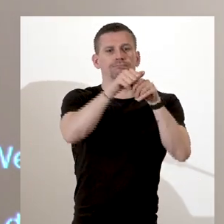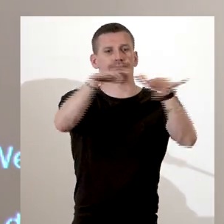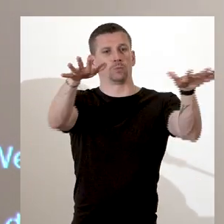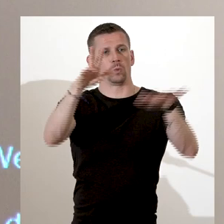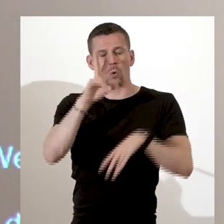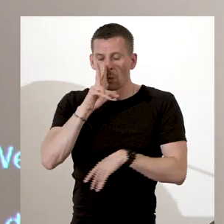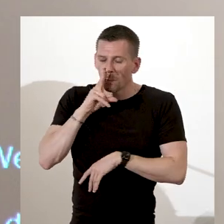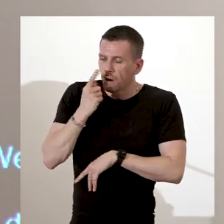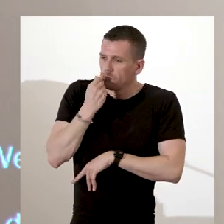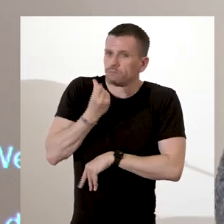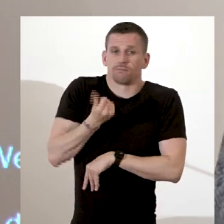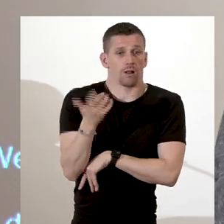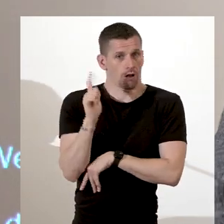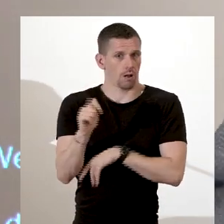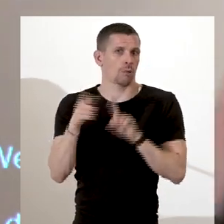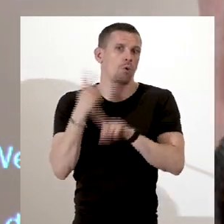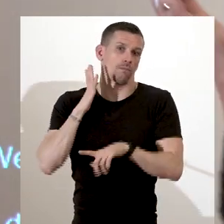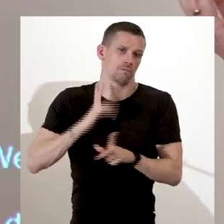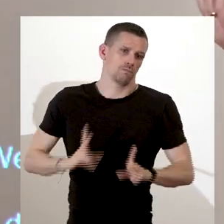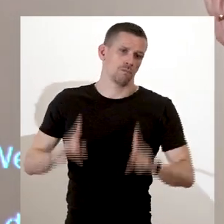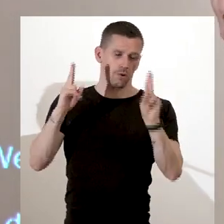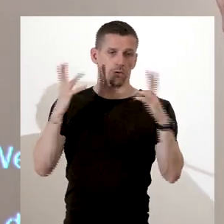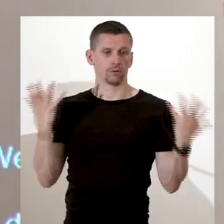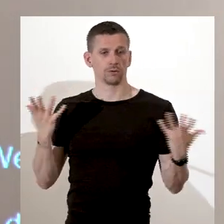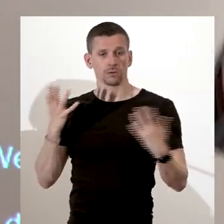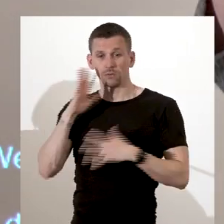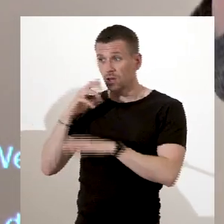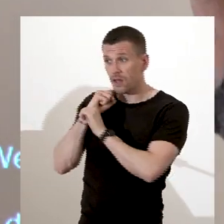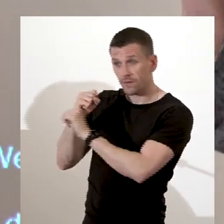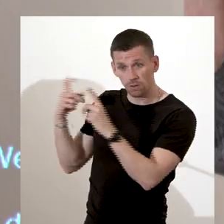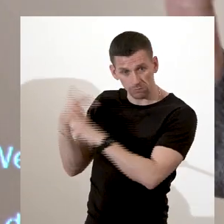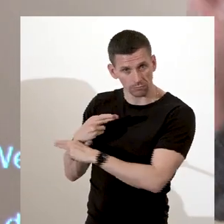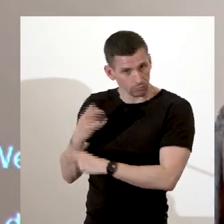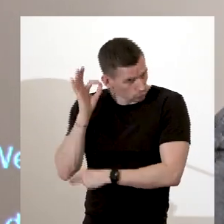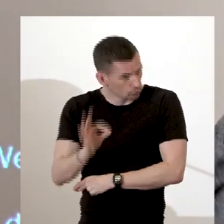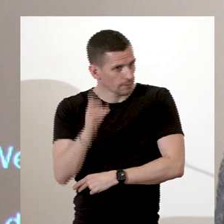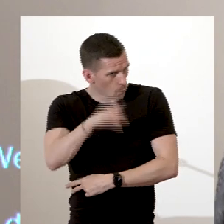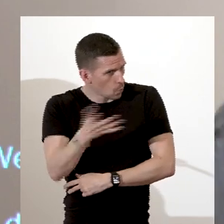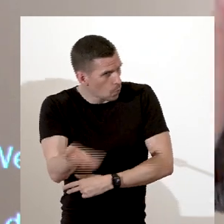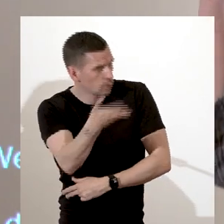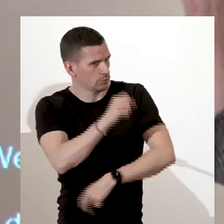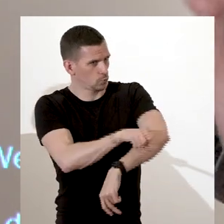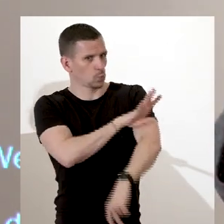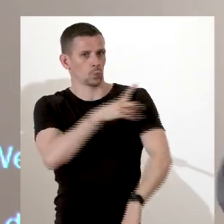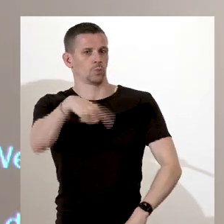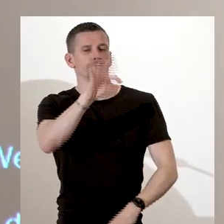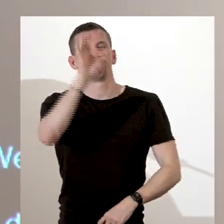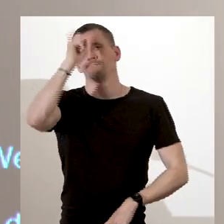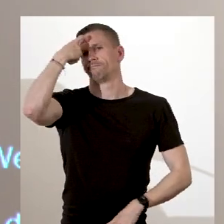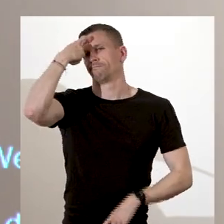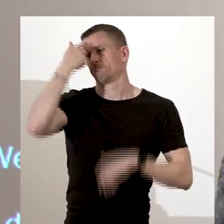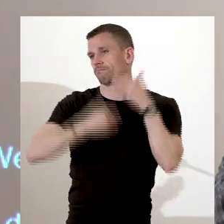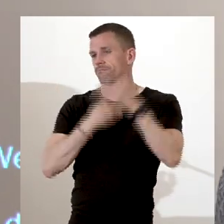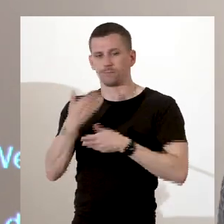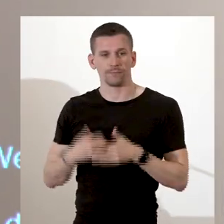-là également que veulent faire passer les abolitionnistes par cette image-là. Donc cette phrase, cette question-là, en fait, elle va être portée par